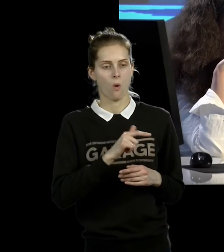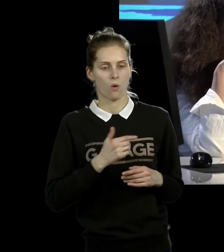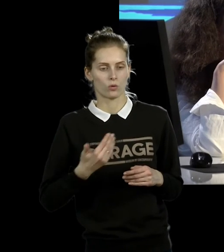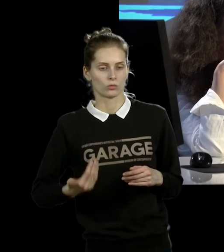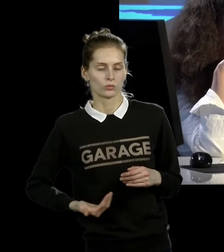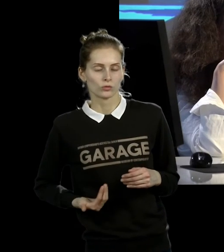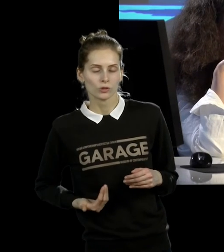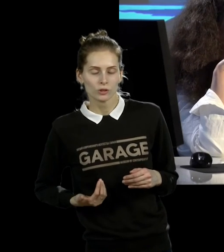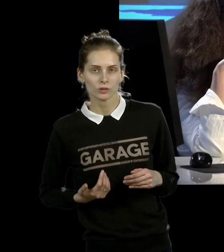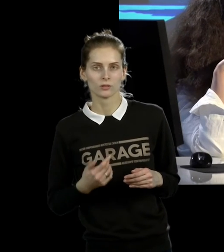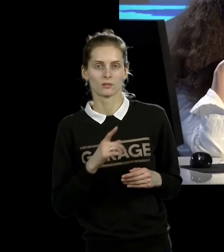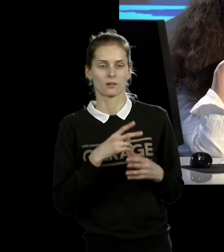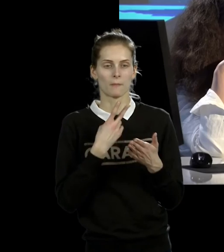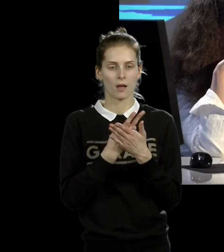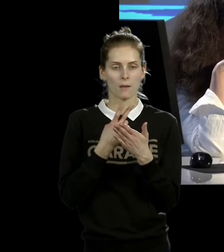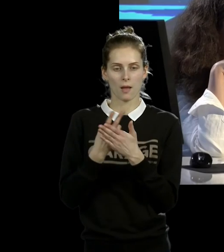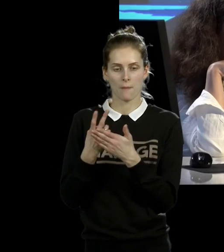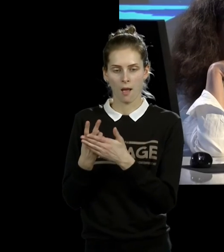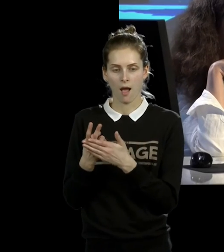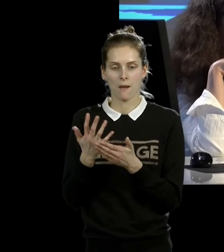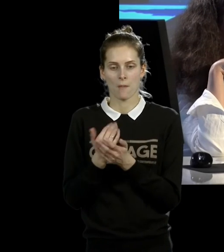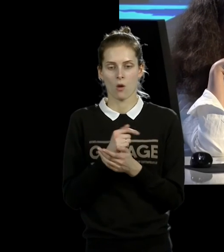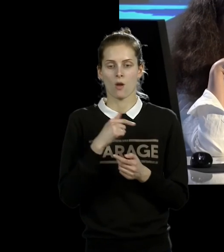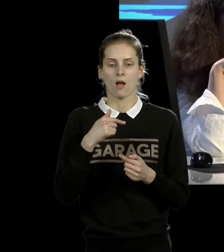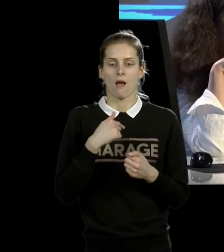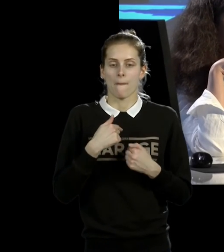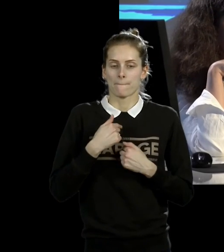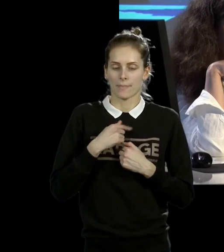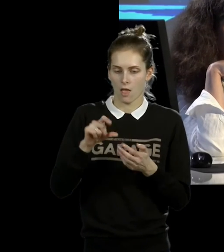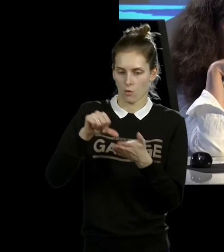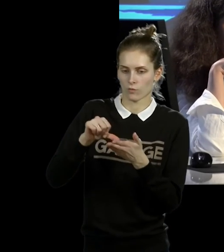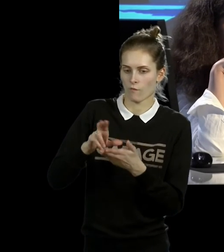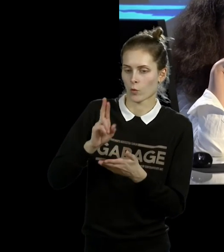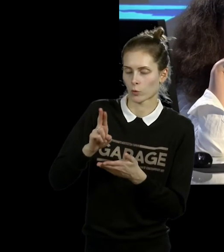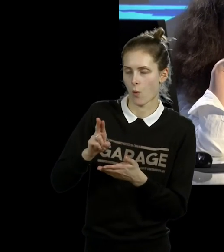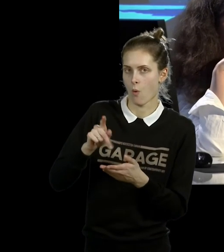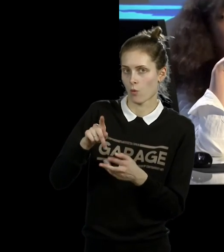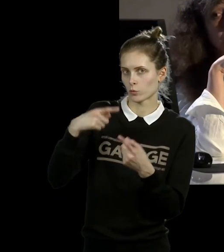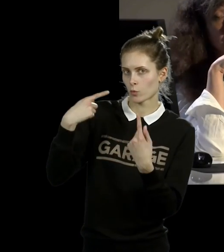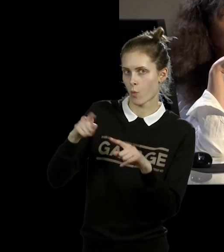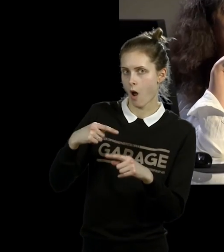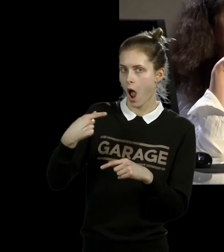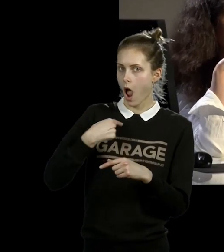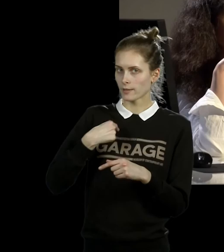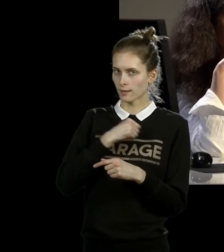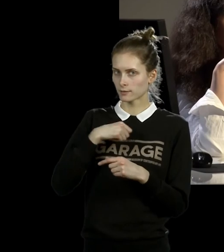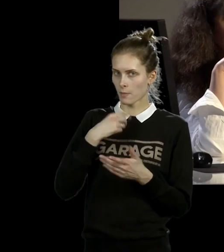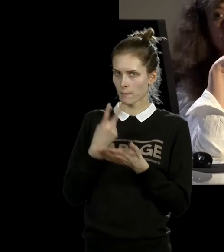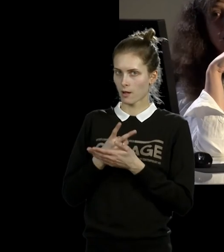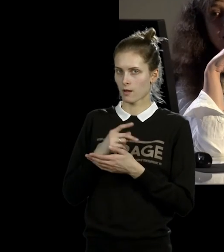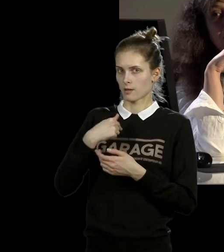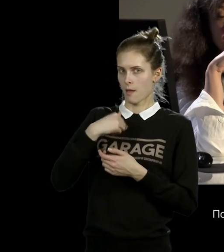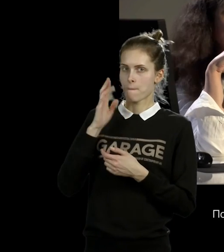другой актер или актриса, а я сама играю другого персонажа. Это одна из линий в истории Марина